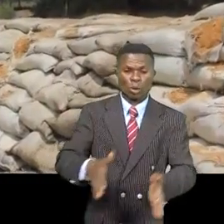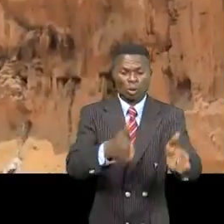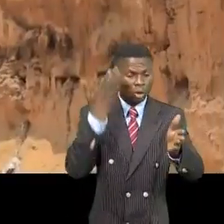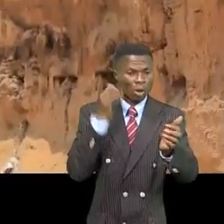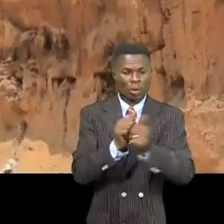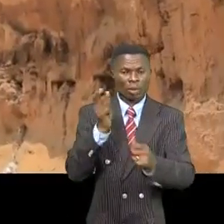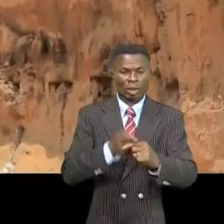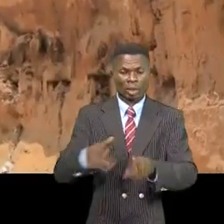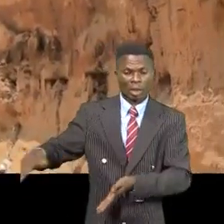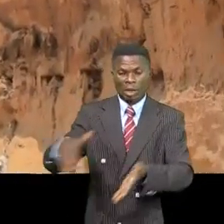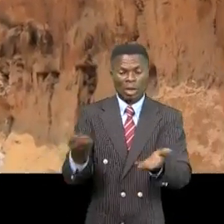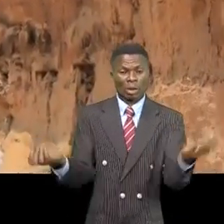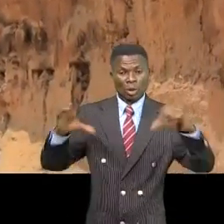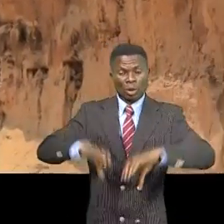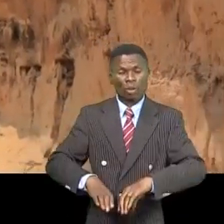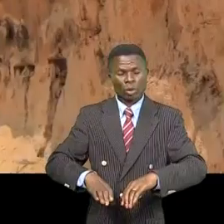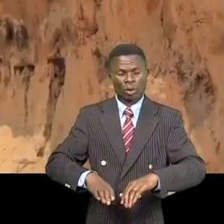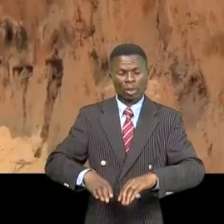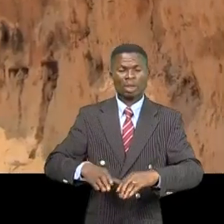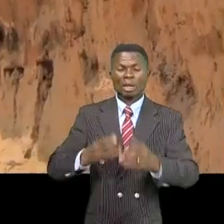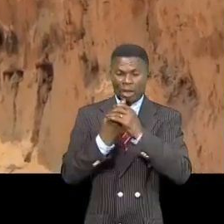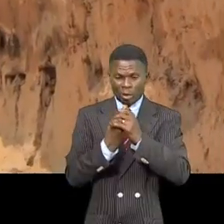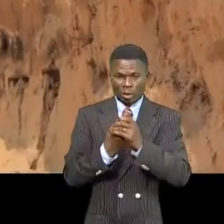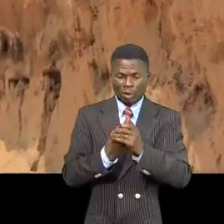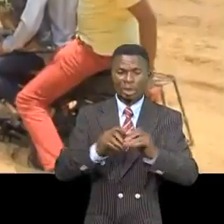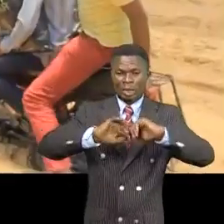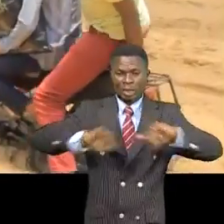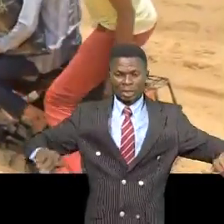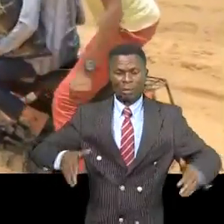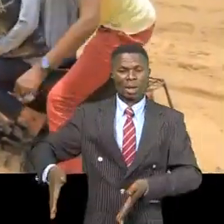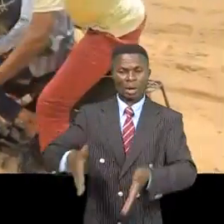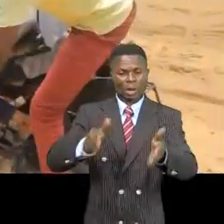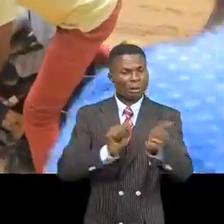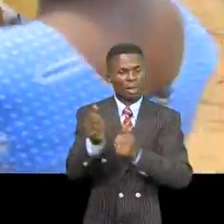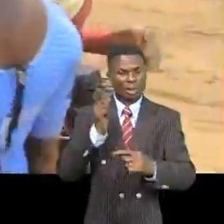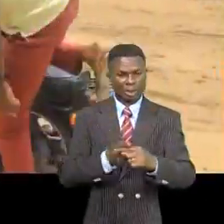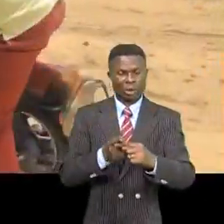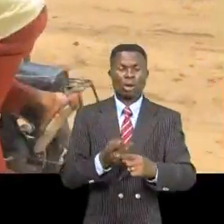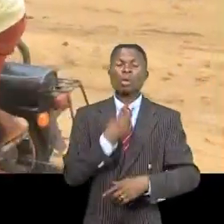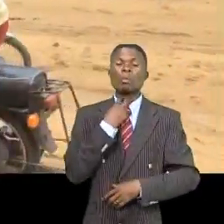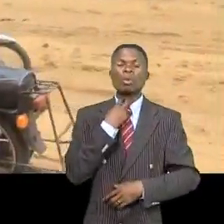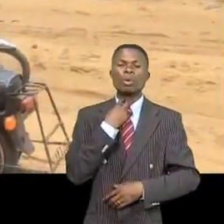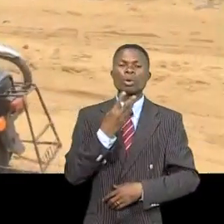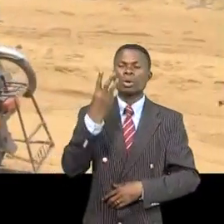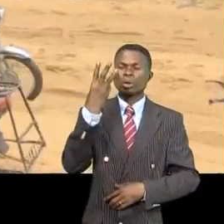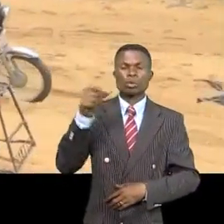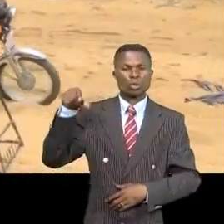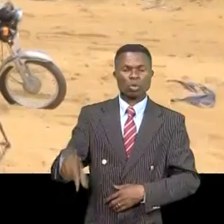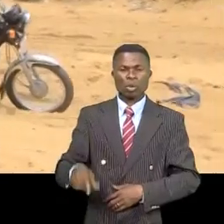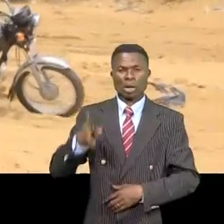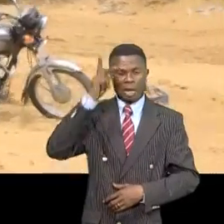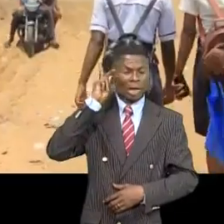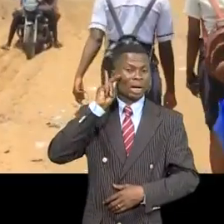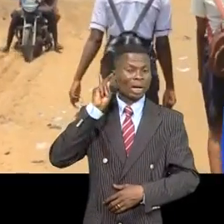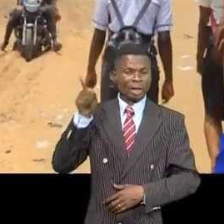Une tête d'érosion s'est créée et menace de couper en deux cette route. Un réel handicap pour les trois quartiers de Kimbantseke,